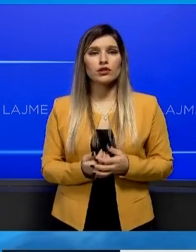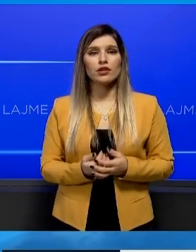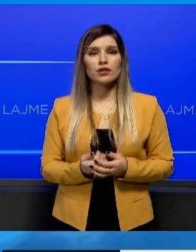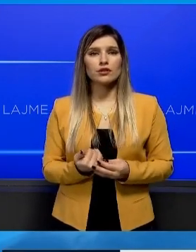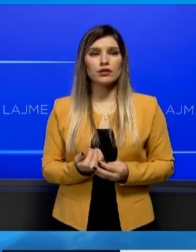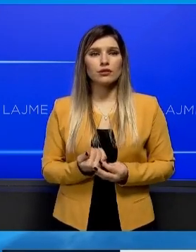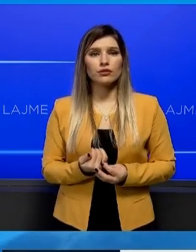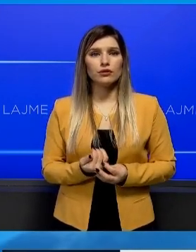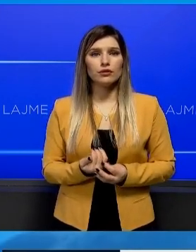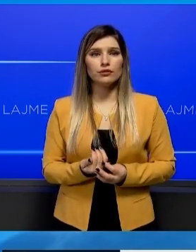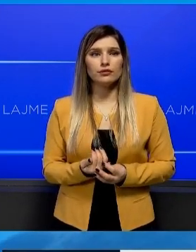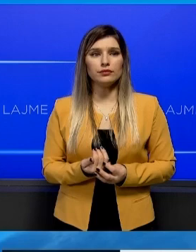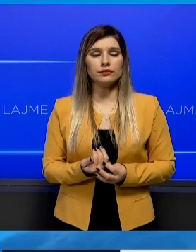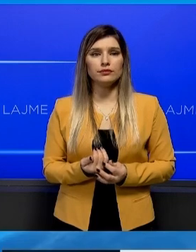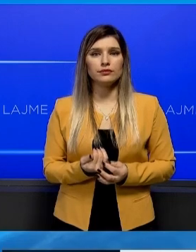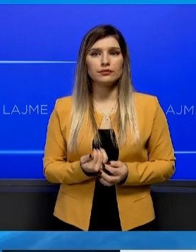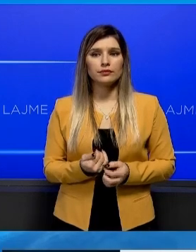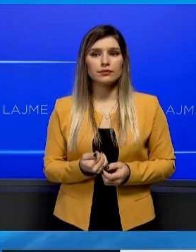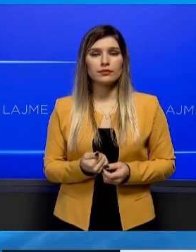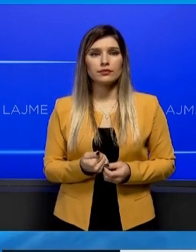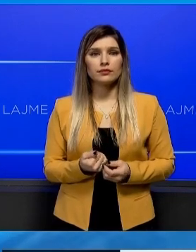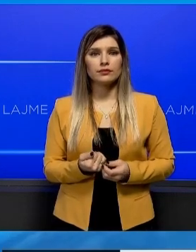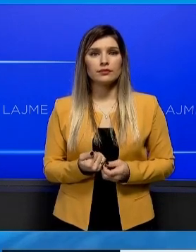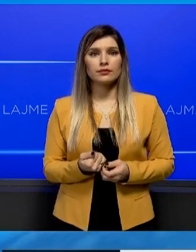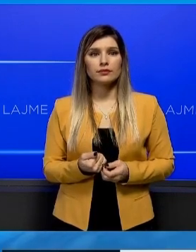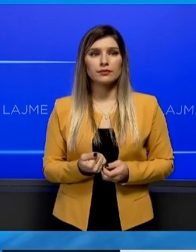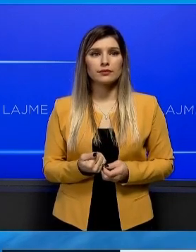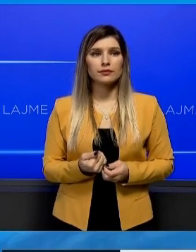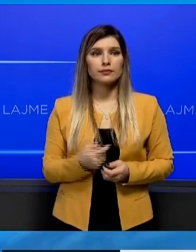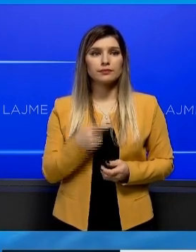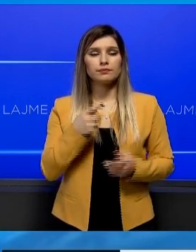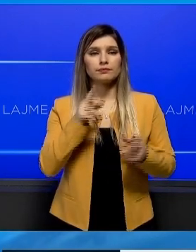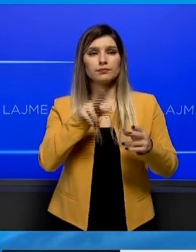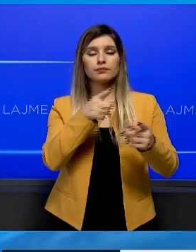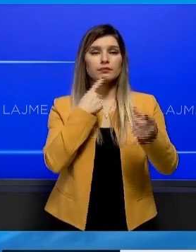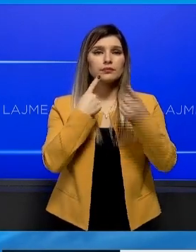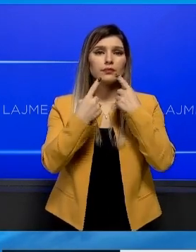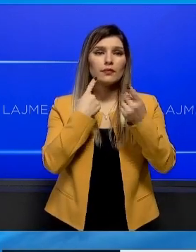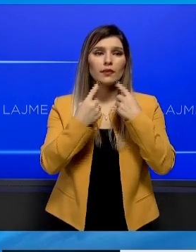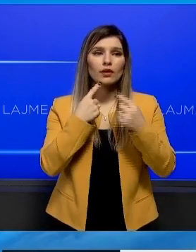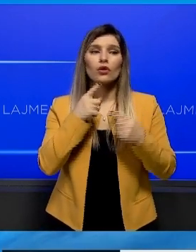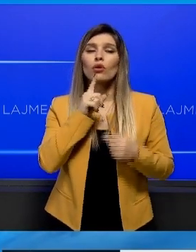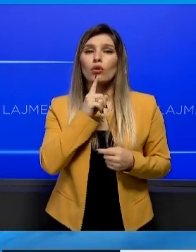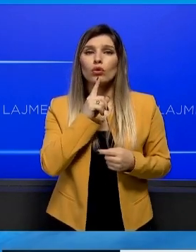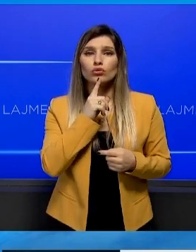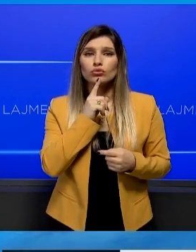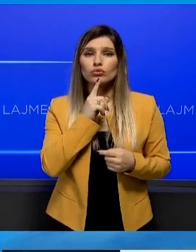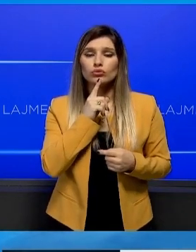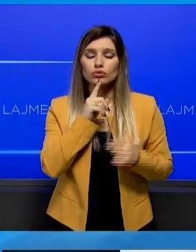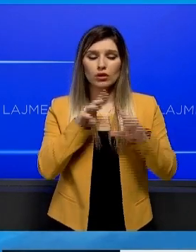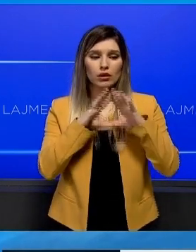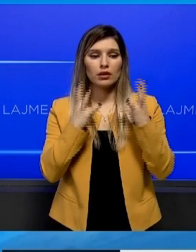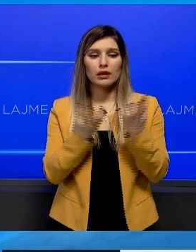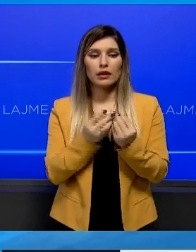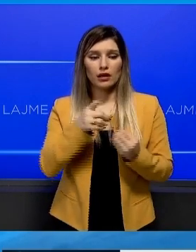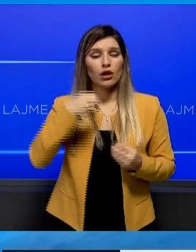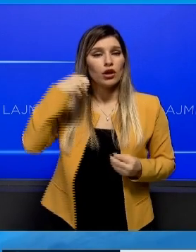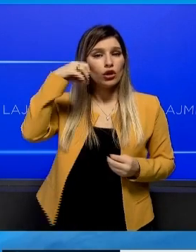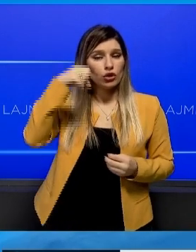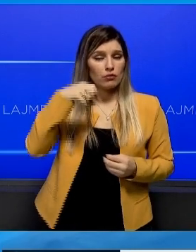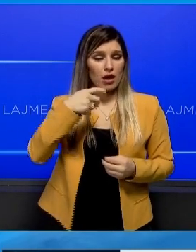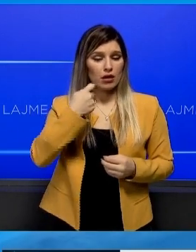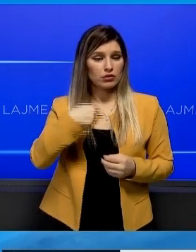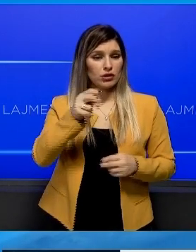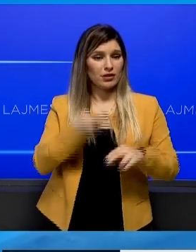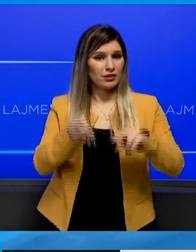kemi saksesht raportin e zyres regulatorit të energjis mirë për në basë të informacionëve të para qëmimi